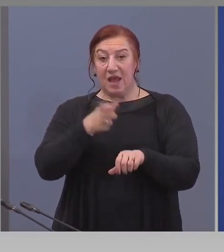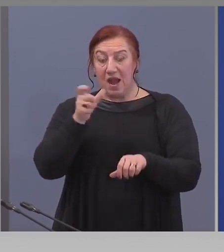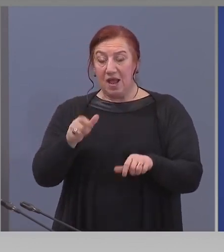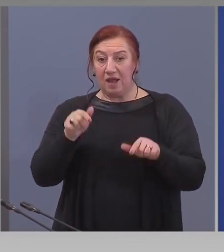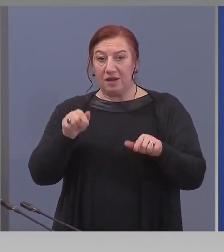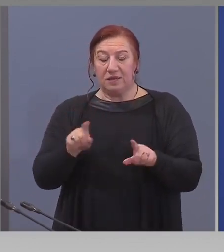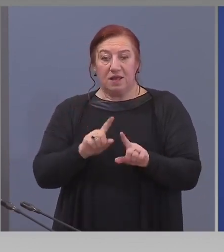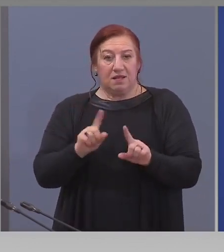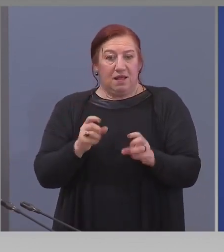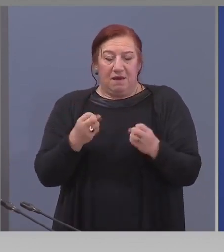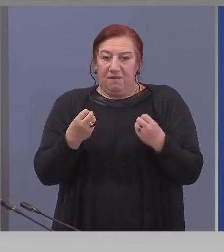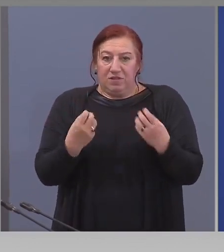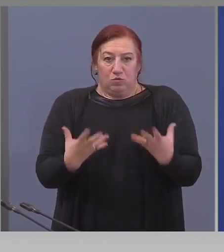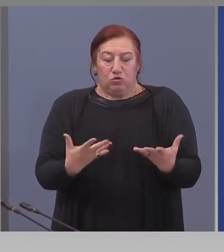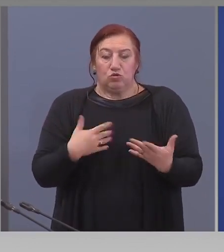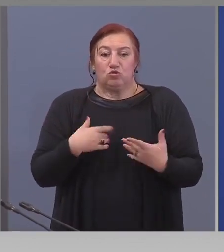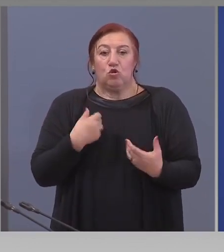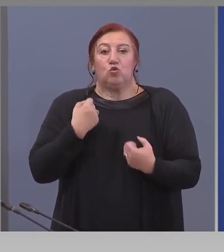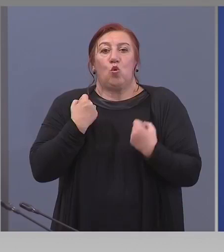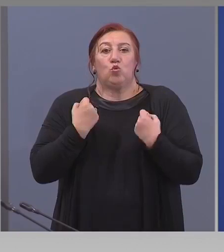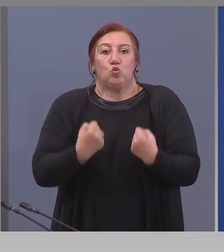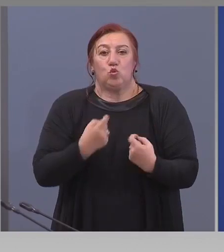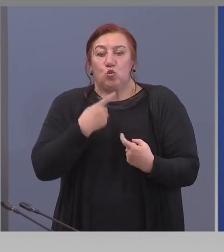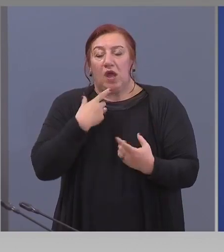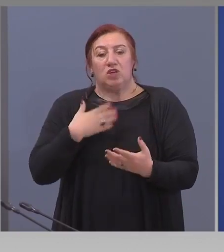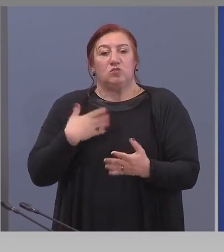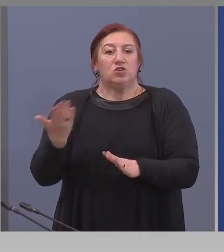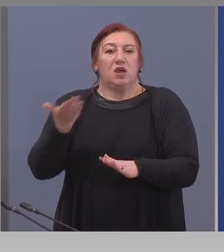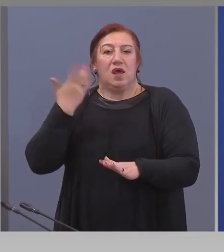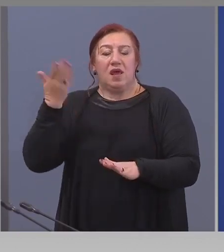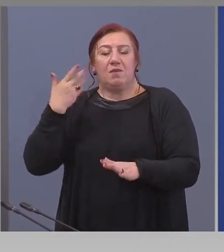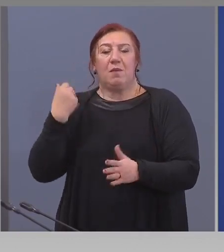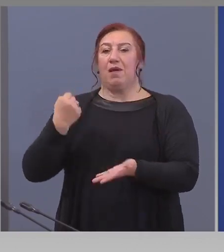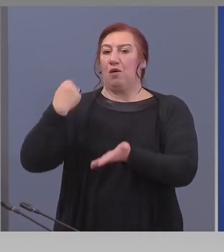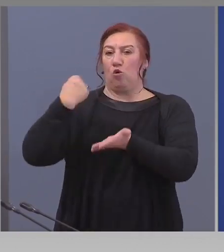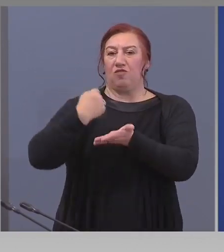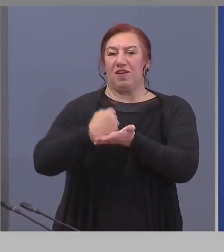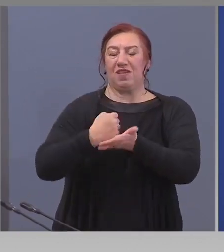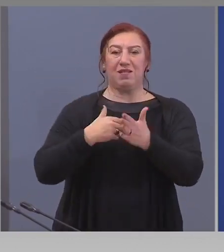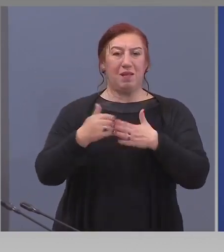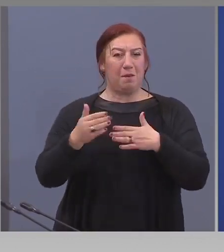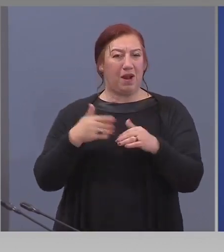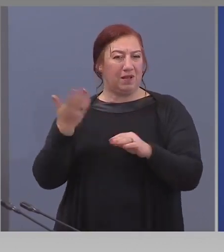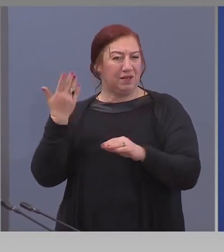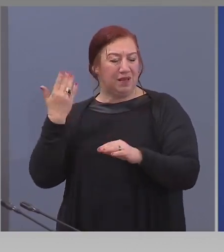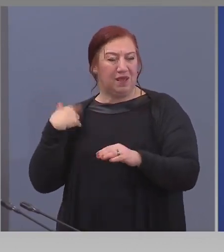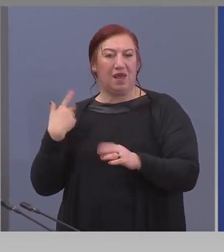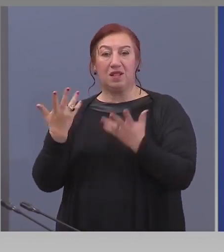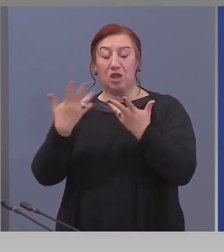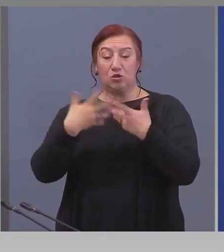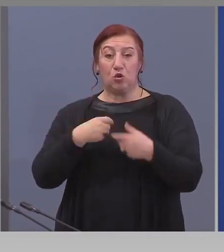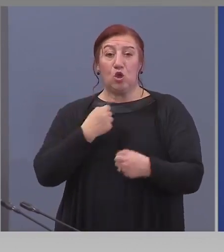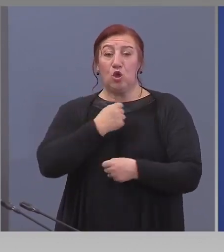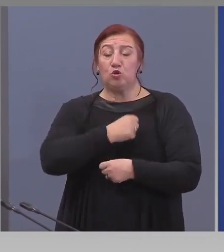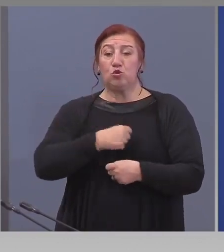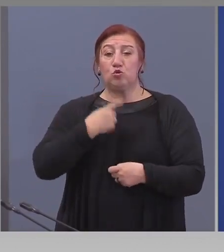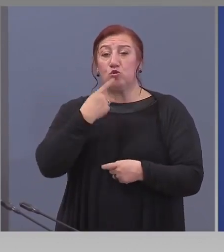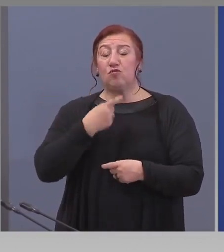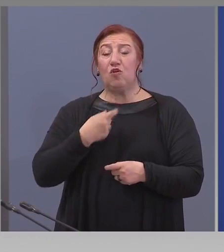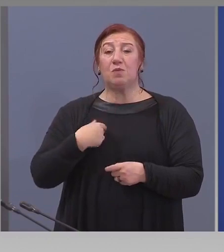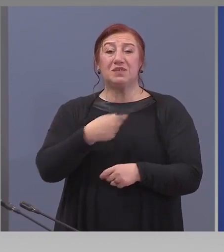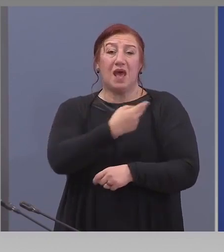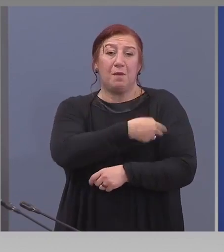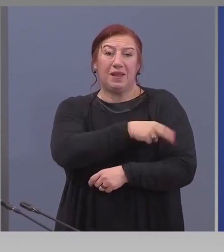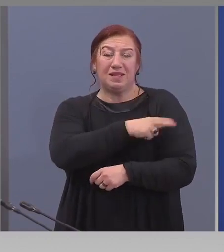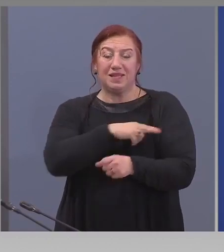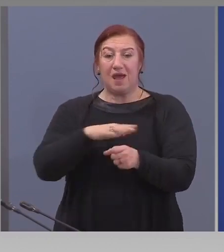невъзможно, защото е трудно да кажем, че имаме утвърдени практики и технологии. Трудно е да говорим за медицина, базирана на доказателства и е